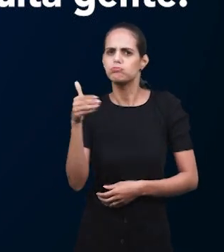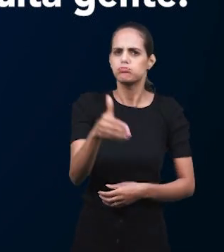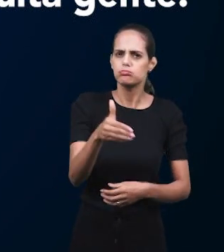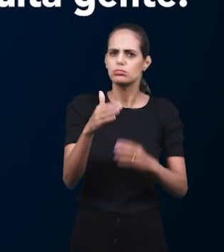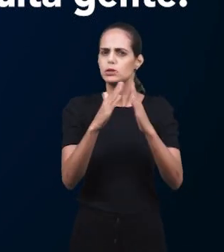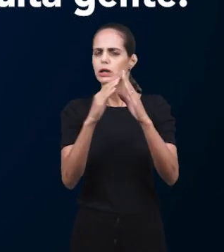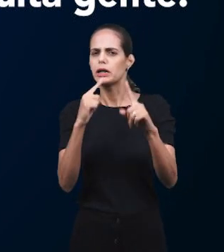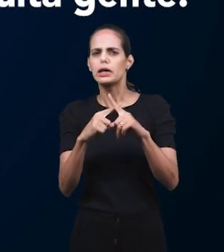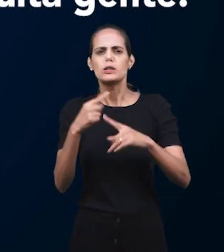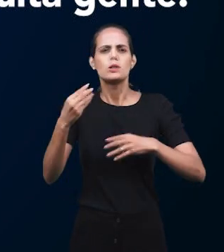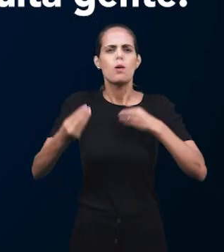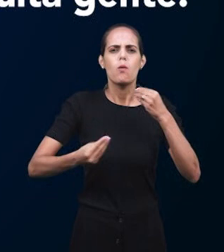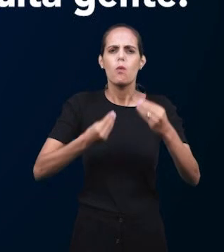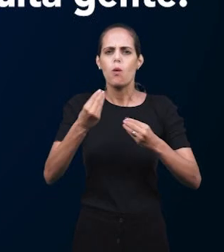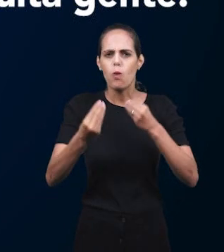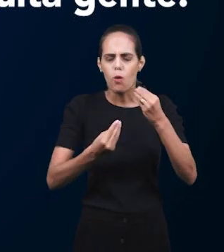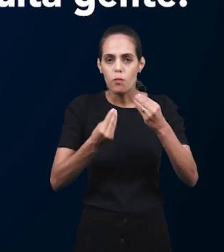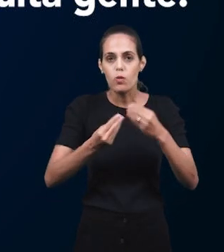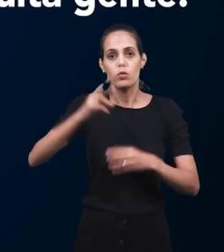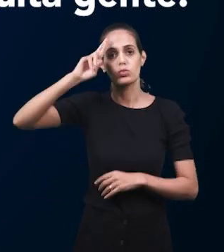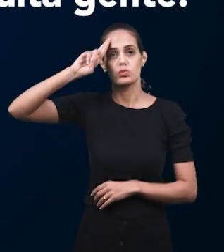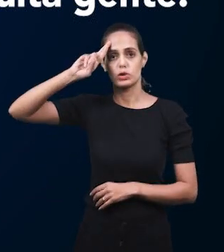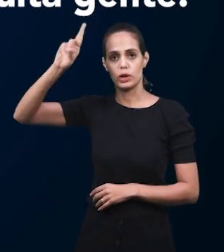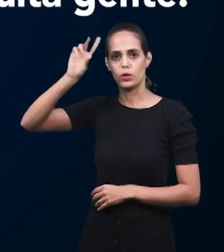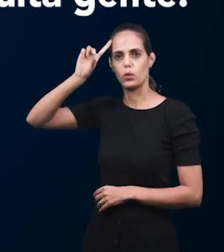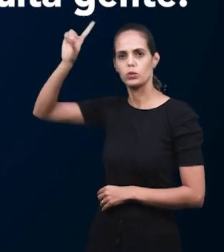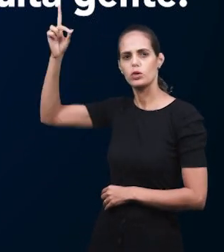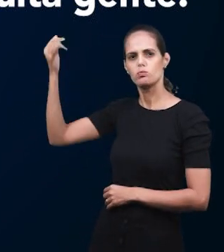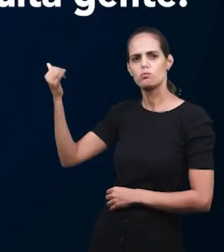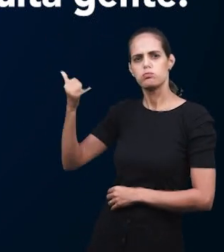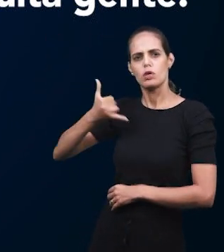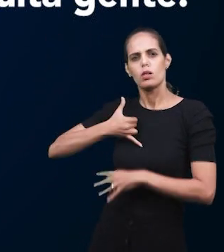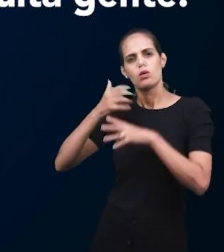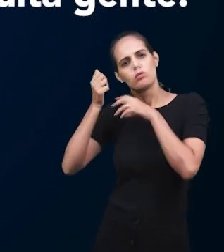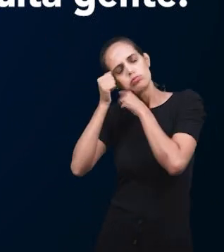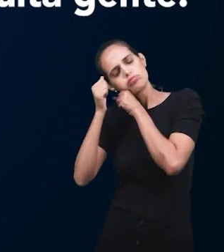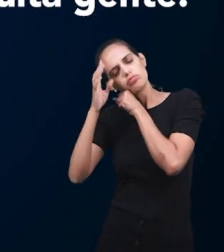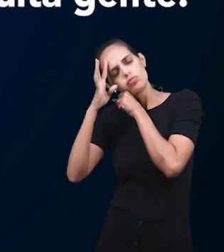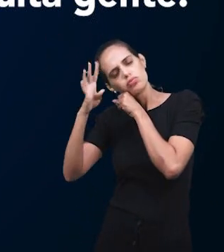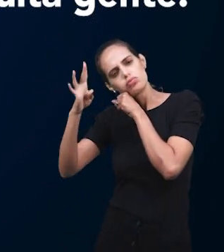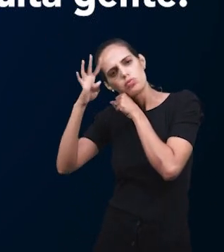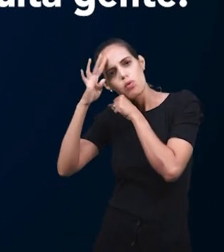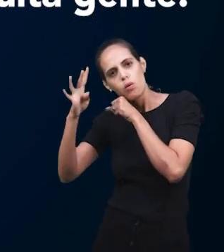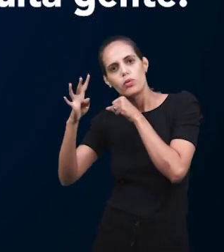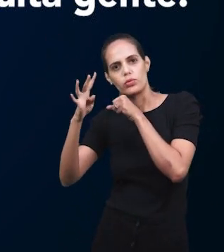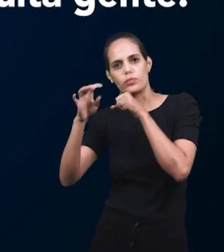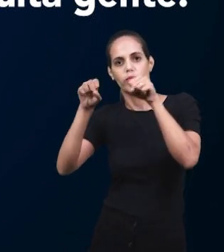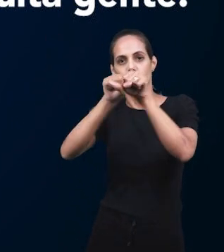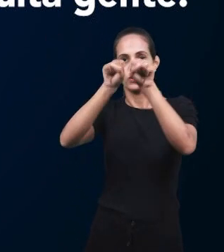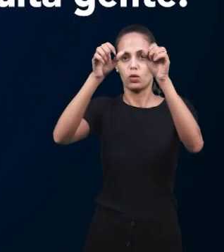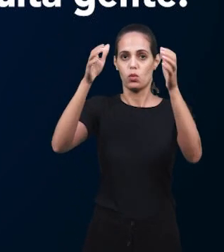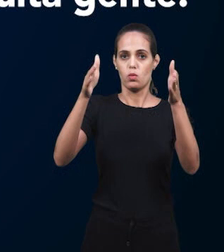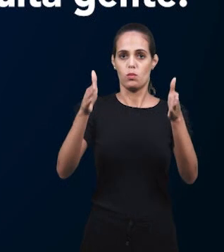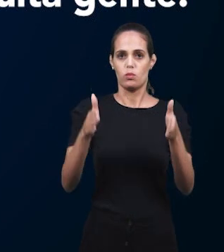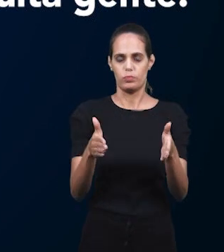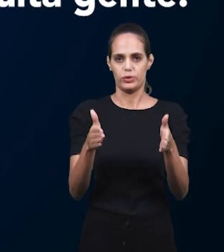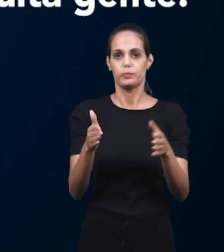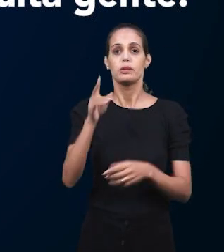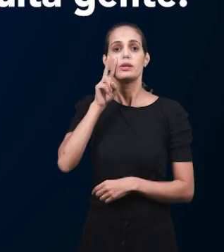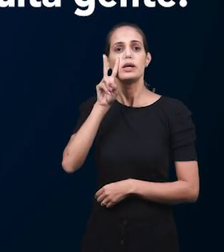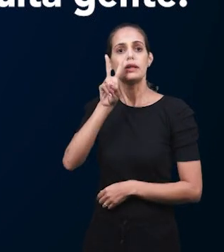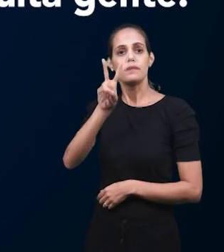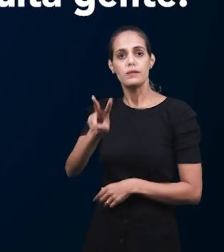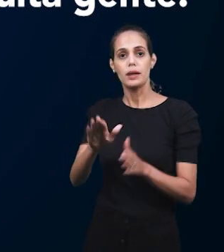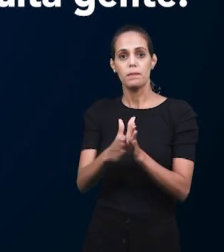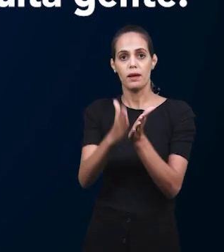сновидение кафедрой, человек за кафедрой, читал Слово Божие и задавал вопрос, о чем